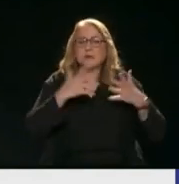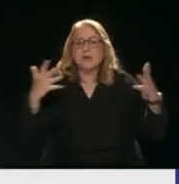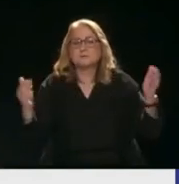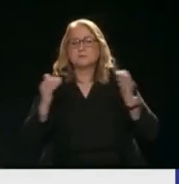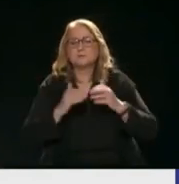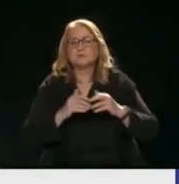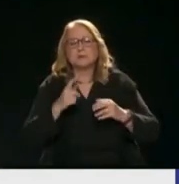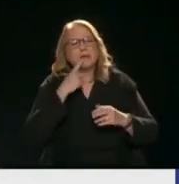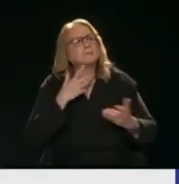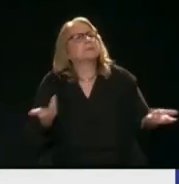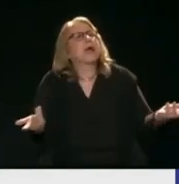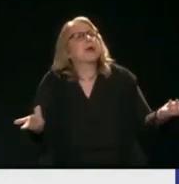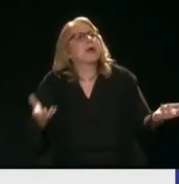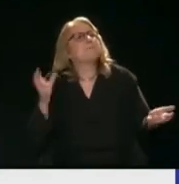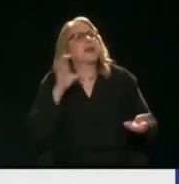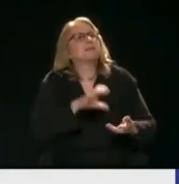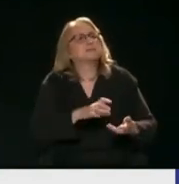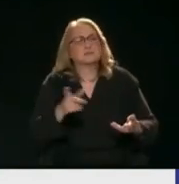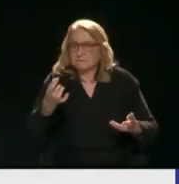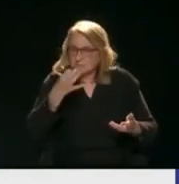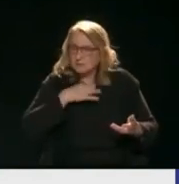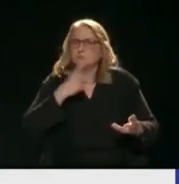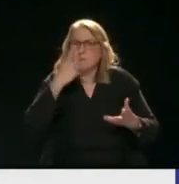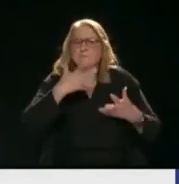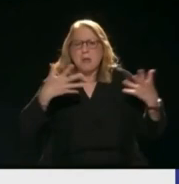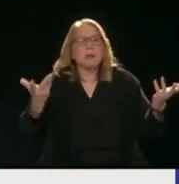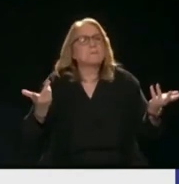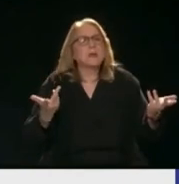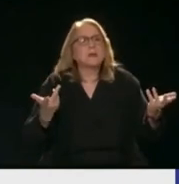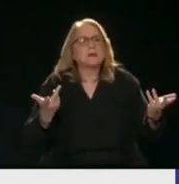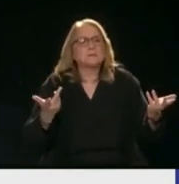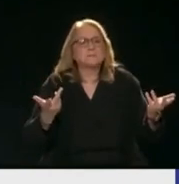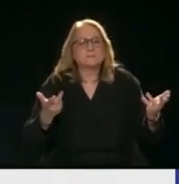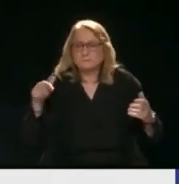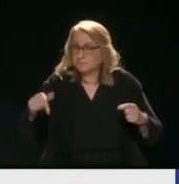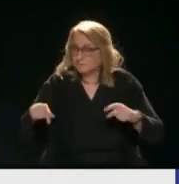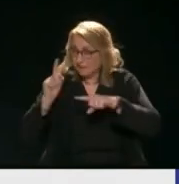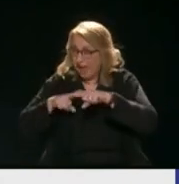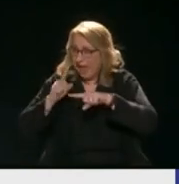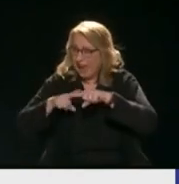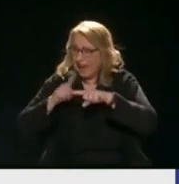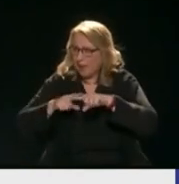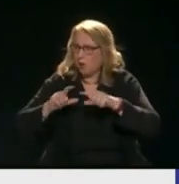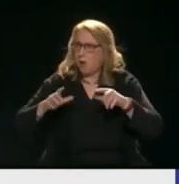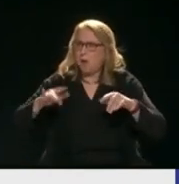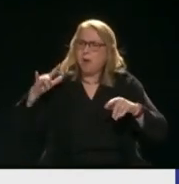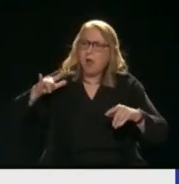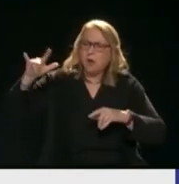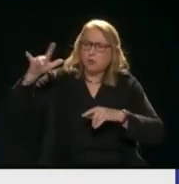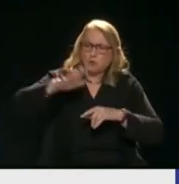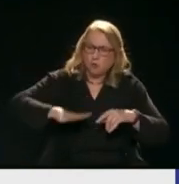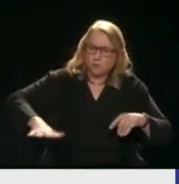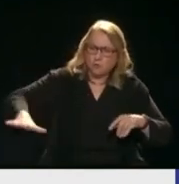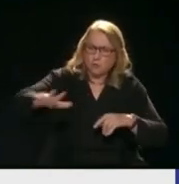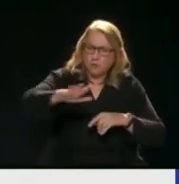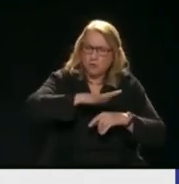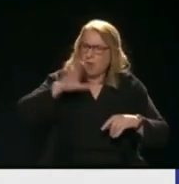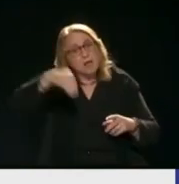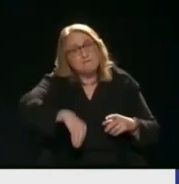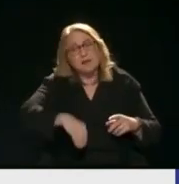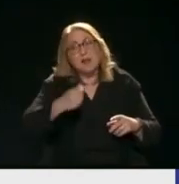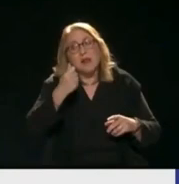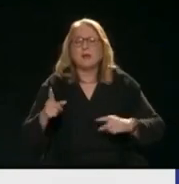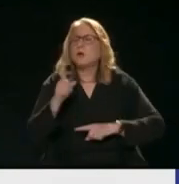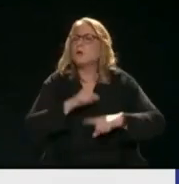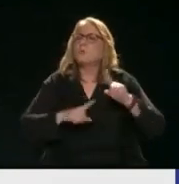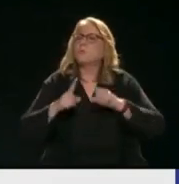μικρές Πεςτε μια επενδύση μεγάλη Στη χώρα μας αυτή τη στιγμή γίνεται το ελληνικό Το ελληνικό είναι επένδυση Είναι μια μεγάλη επένδυση Τίποτα δεν είναι, φουσκά